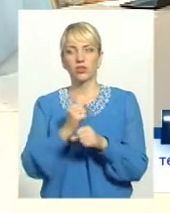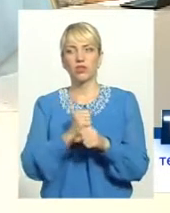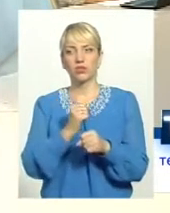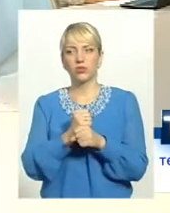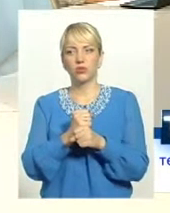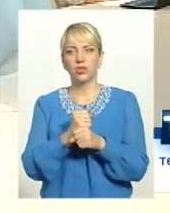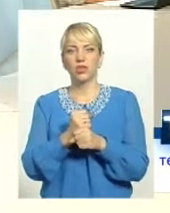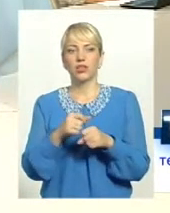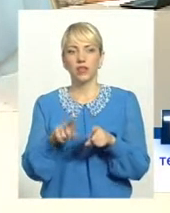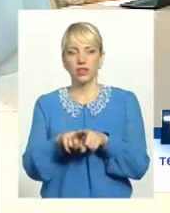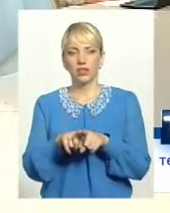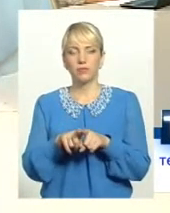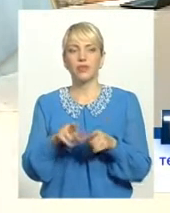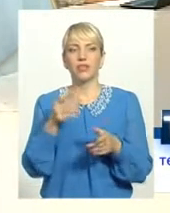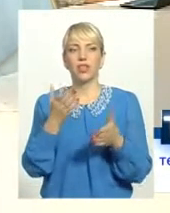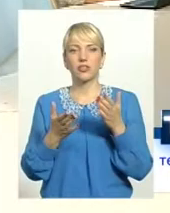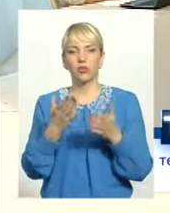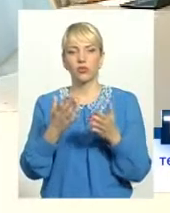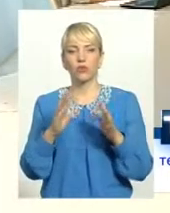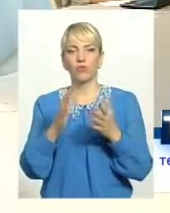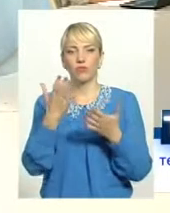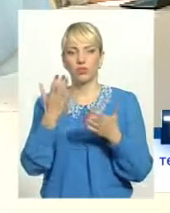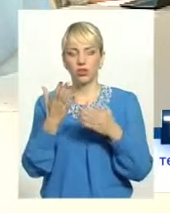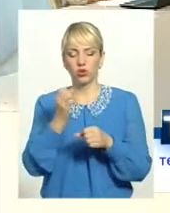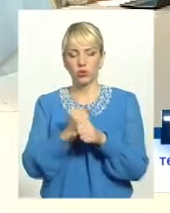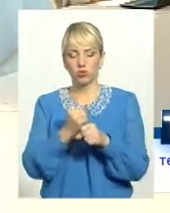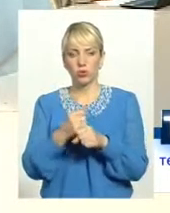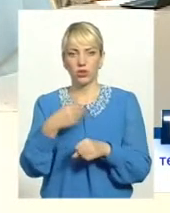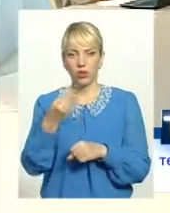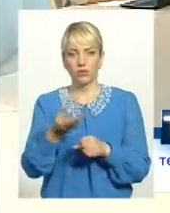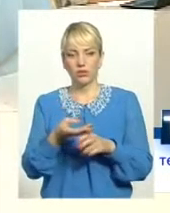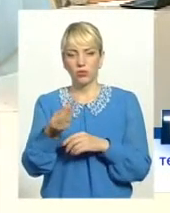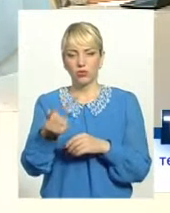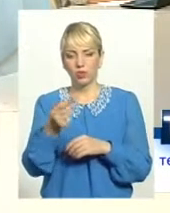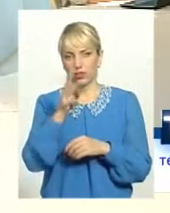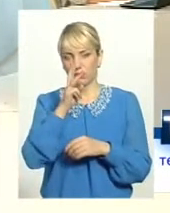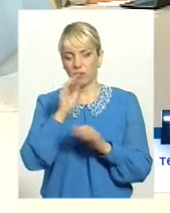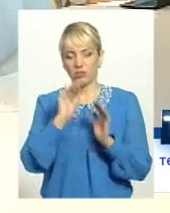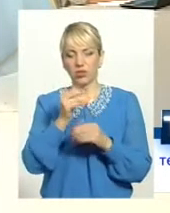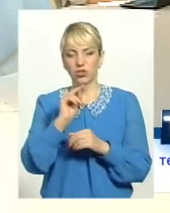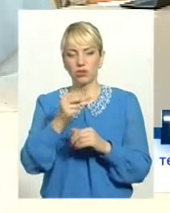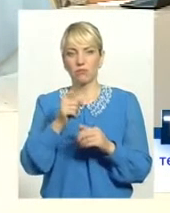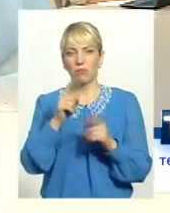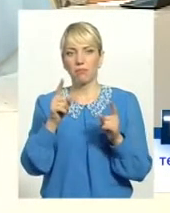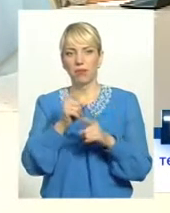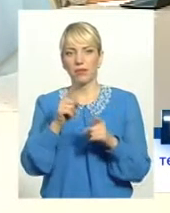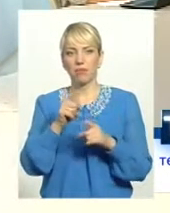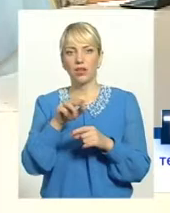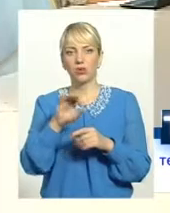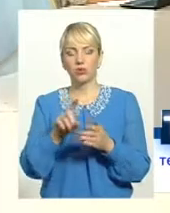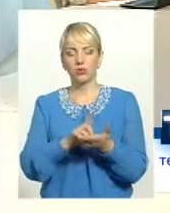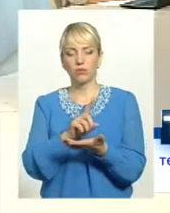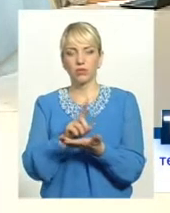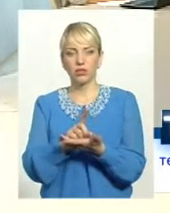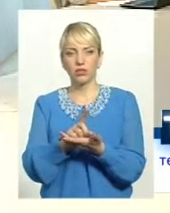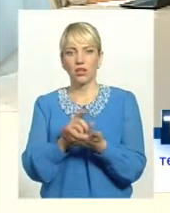рік, наскільки я пам'ятаю, що у випадку, якщо роботодавець оплачує заробітну плату нижчі мінімальної, він зобов'язаний